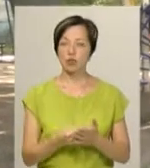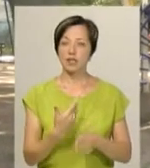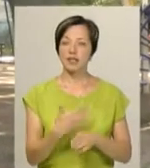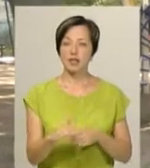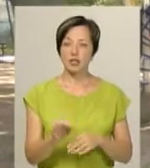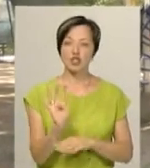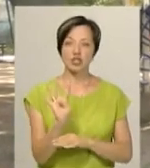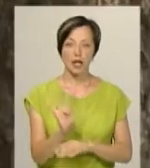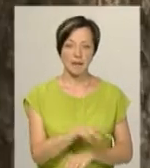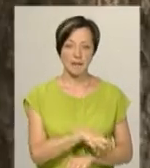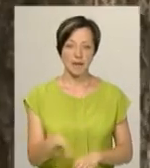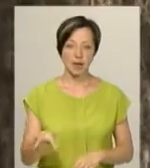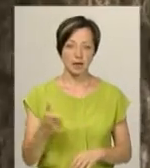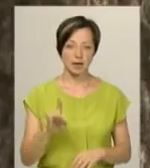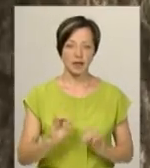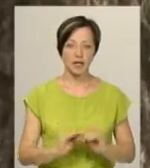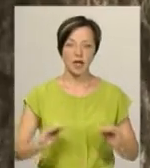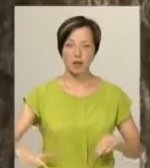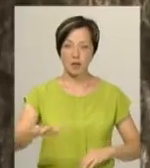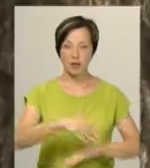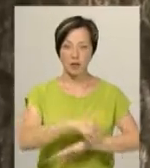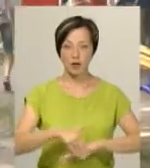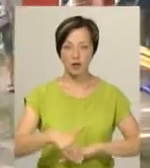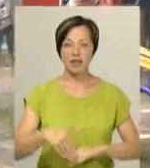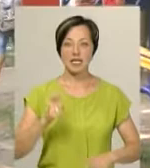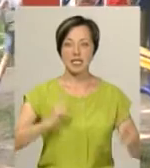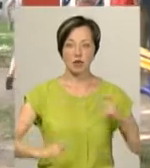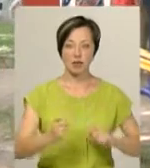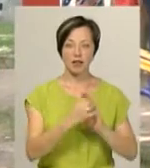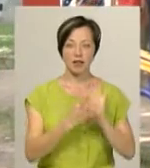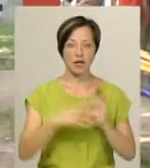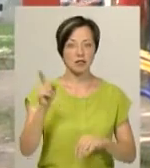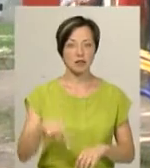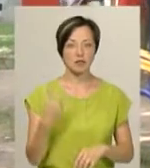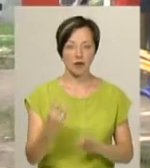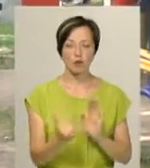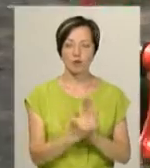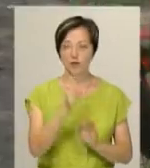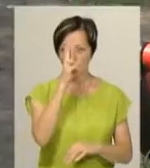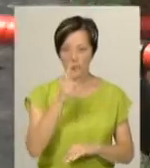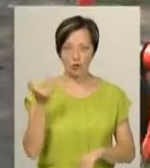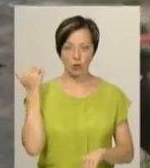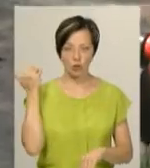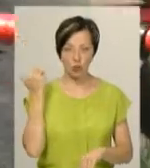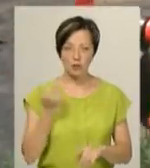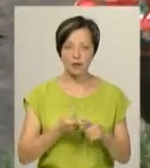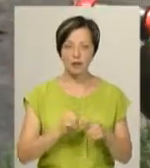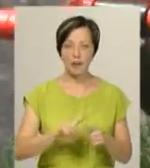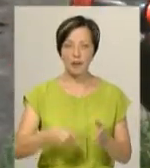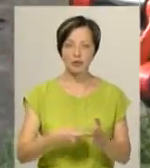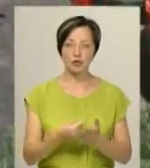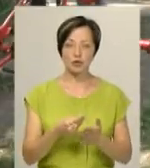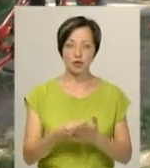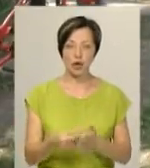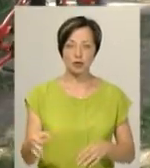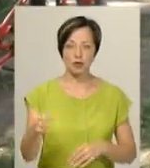виділили 4 мільйони гривень. Дитячий майданчик у дворі на вулиці Інститутський, 19,2 встановили два місяці тому. На нього з міського бюджету